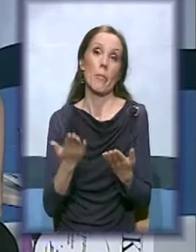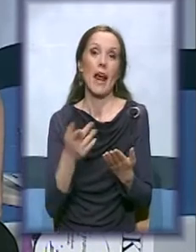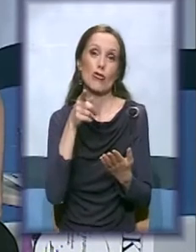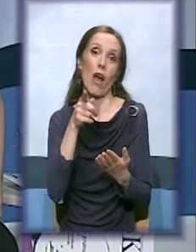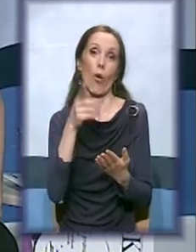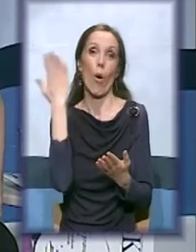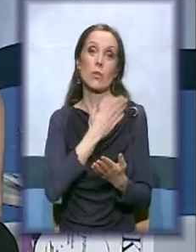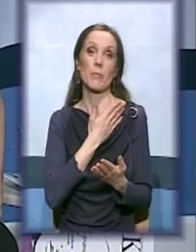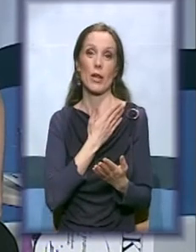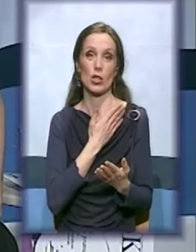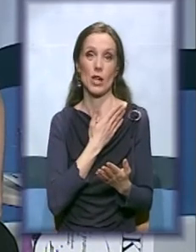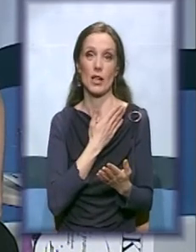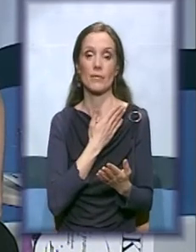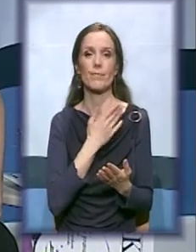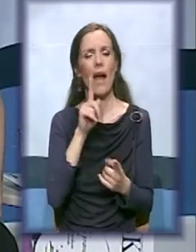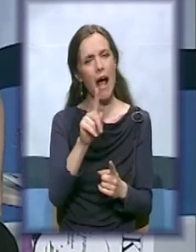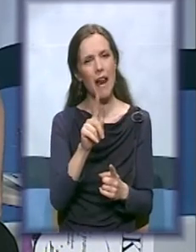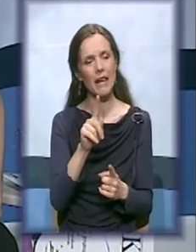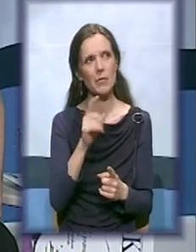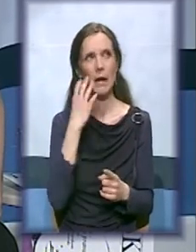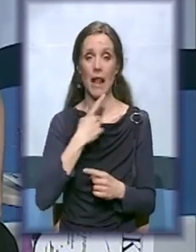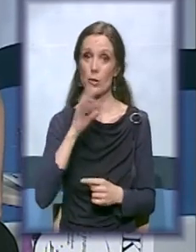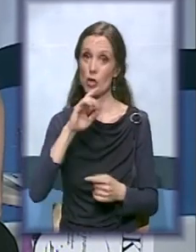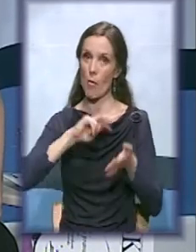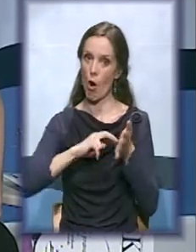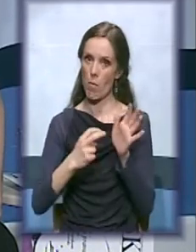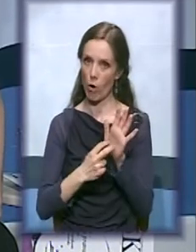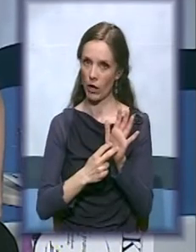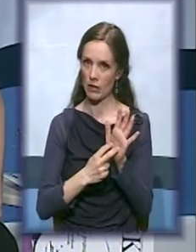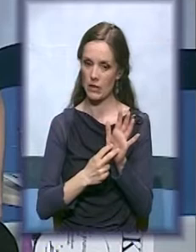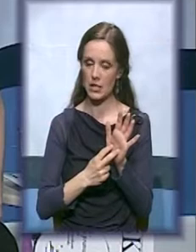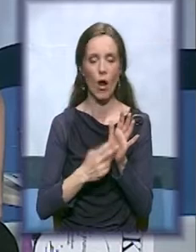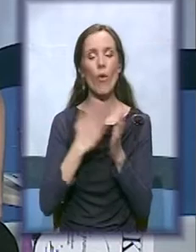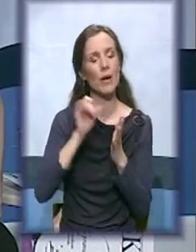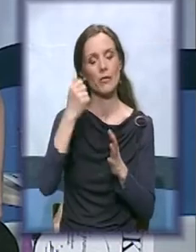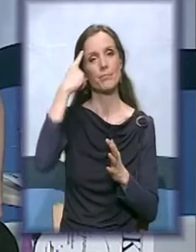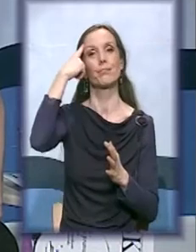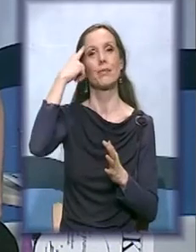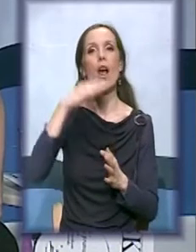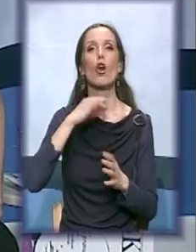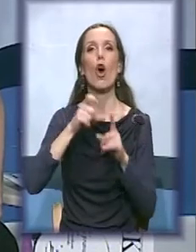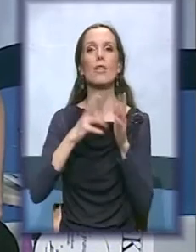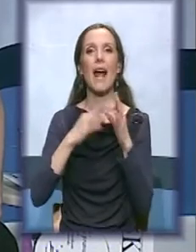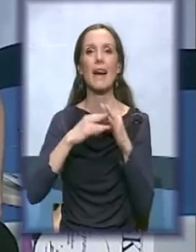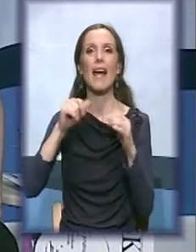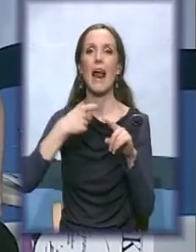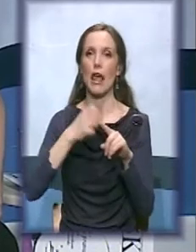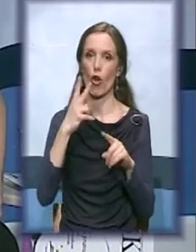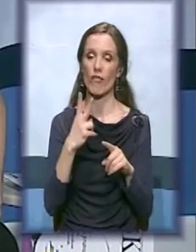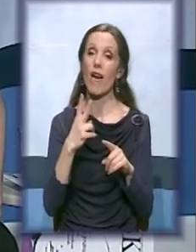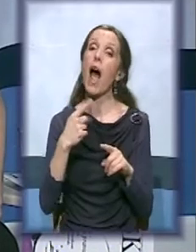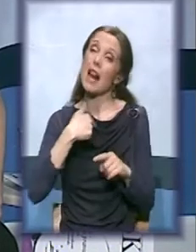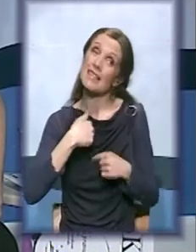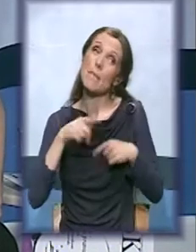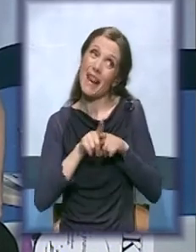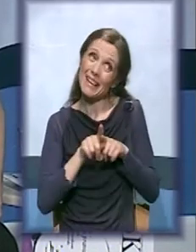neizbežno je kada kažem politika. Gordon Rajko. Isto kada kažem politika za mene, isto je lepojka, ne